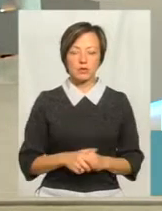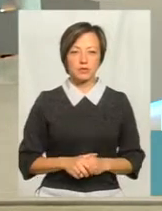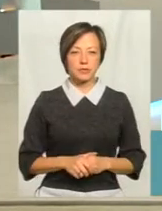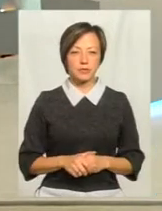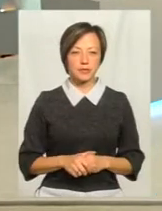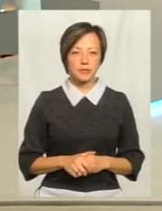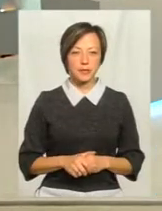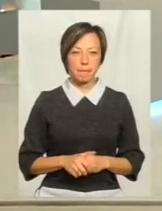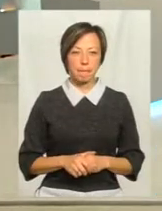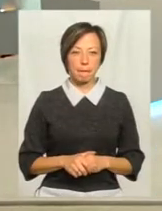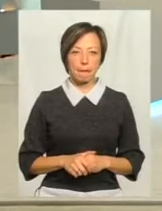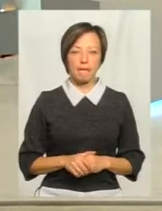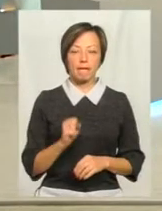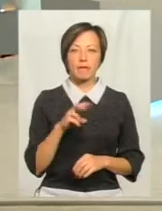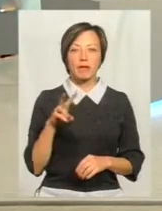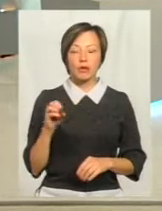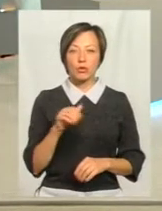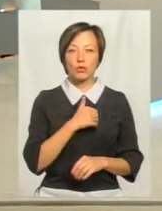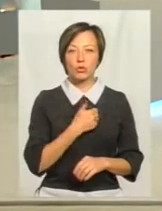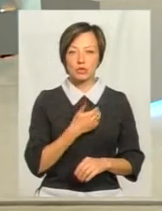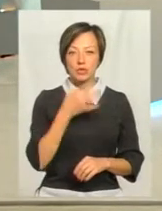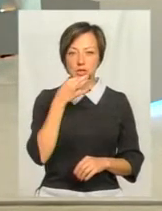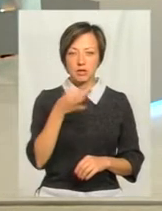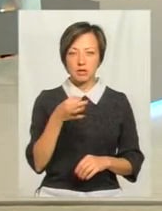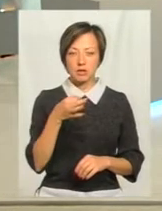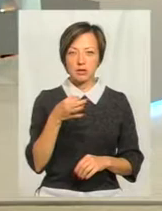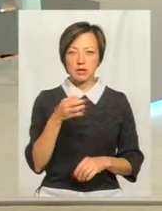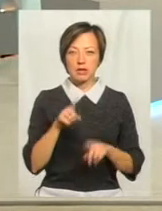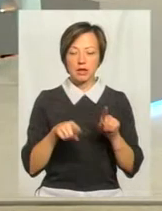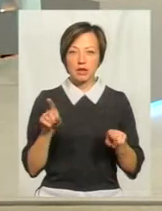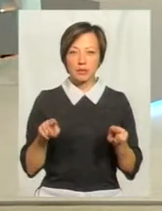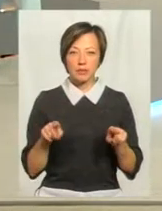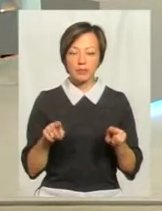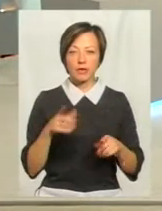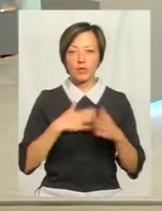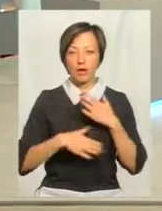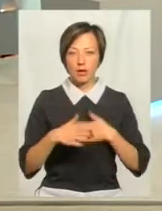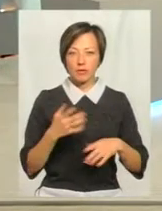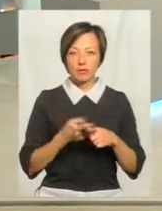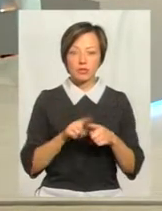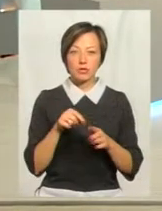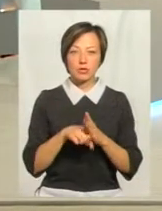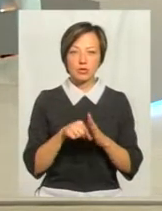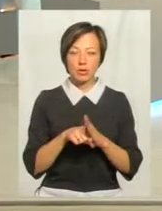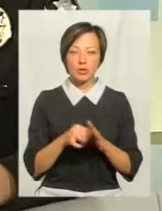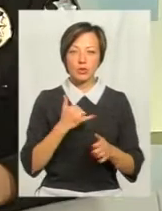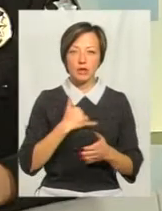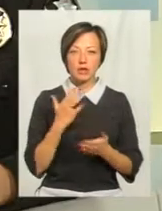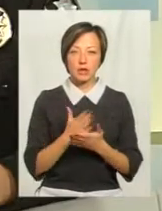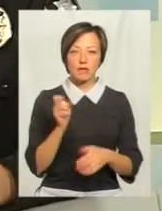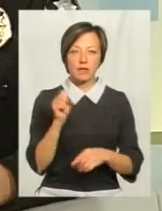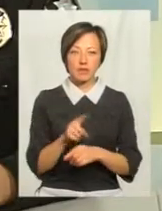'єктів є. Але я хочу, скажімо так, деяких обрадувати в цьому смислі, тому що в нас є